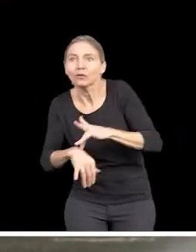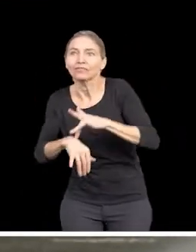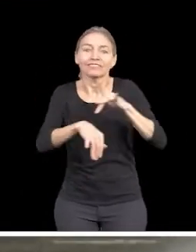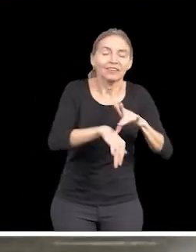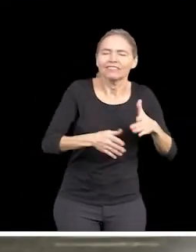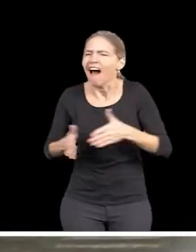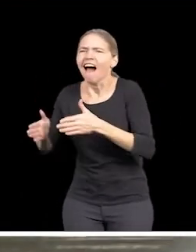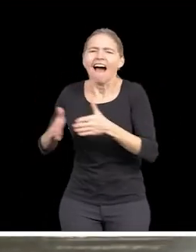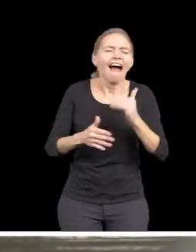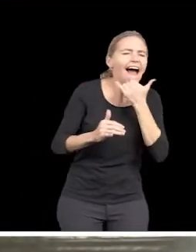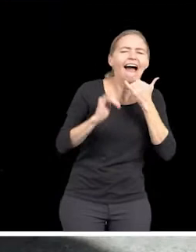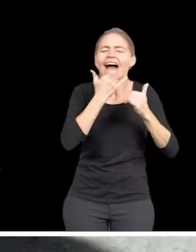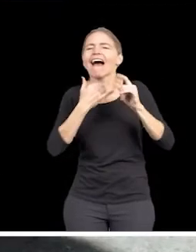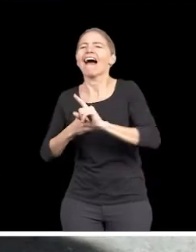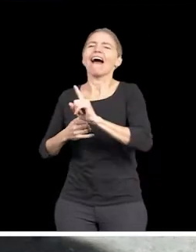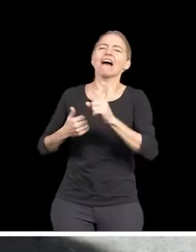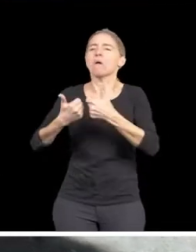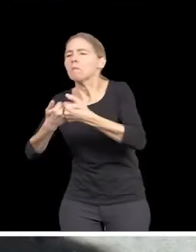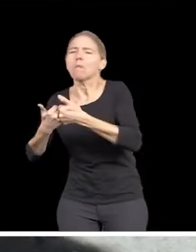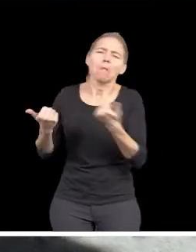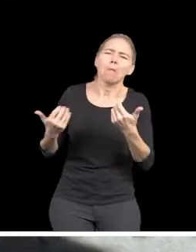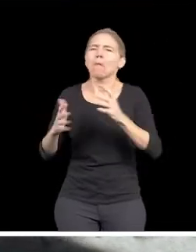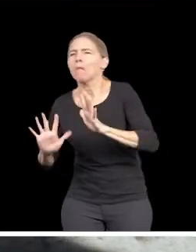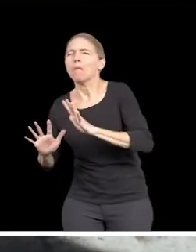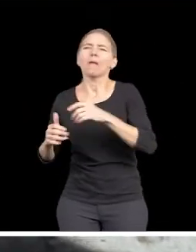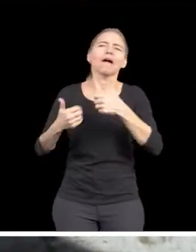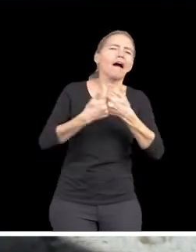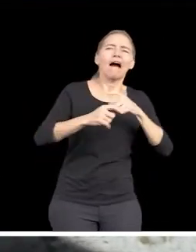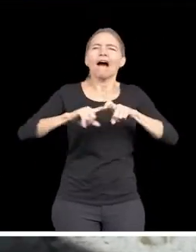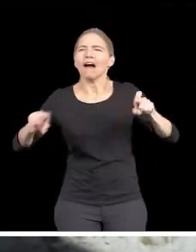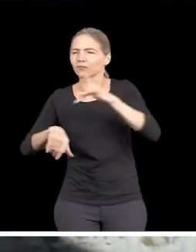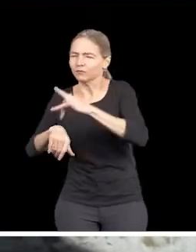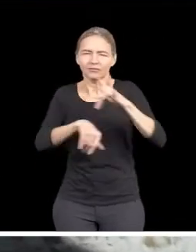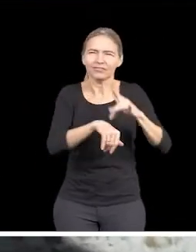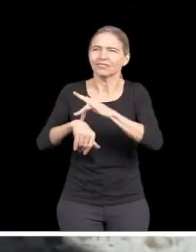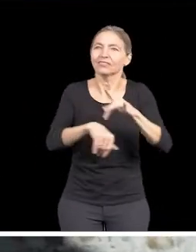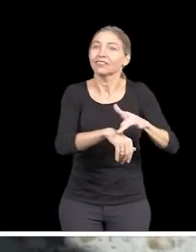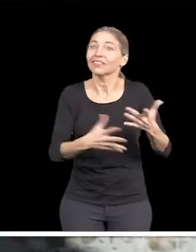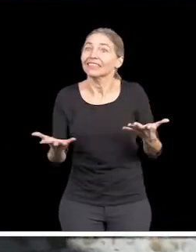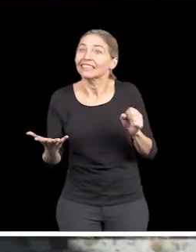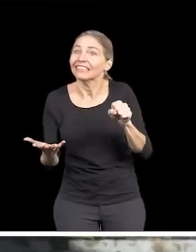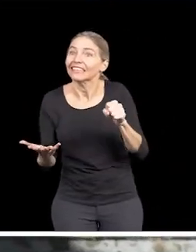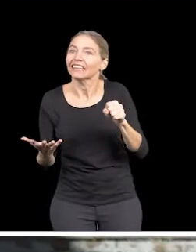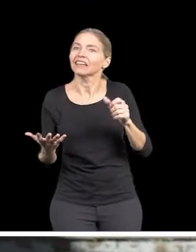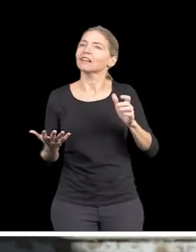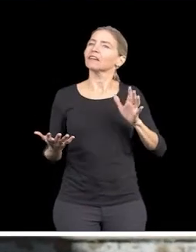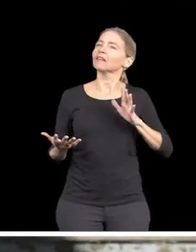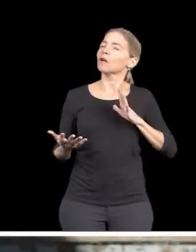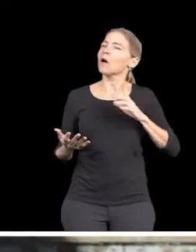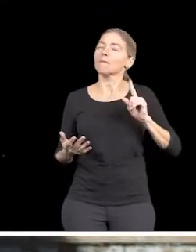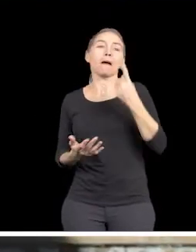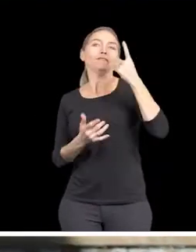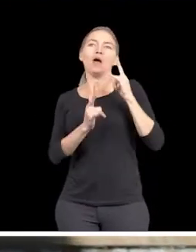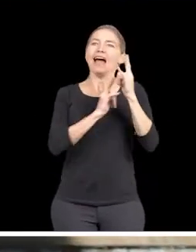malheureuses, comme des faits diversités. Il y les premières romances et les